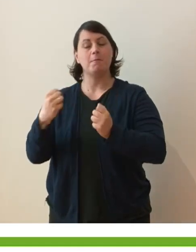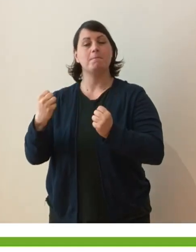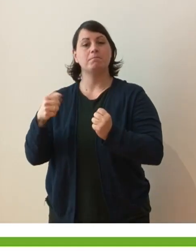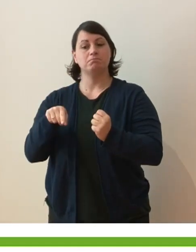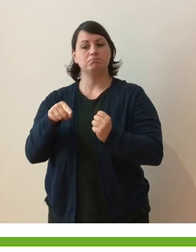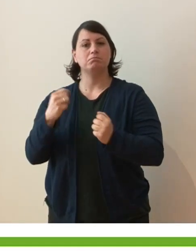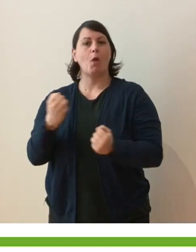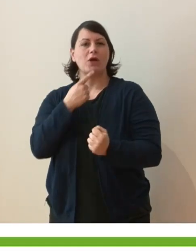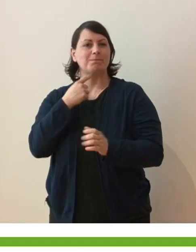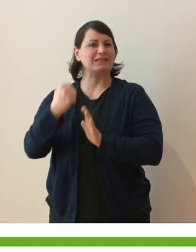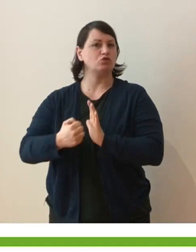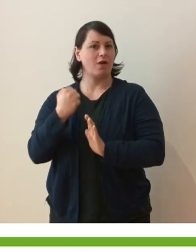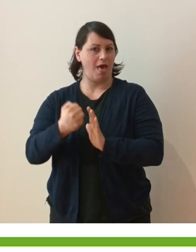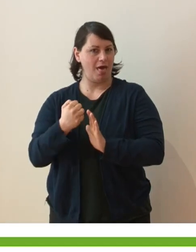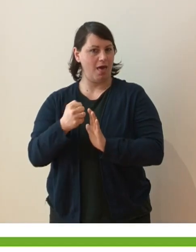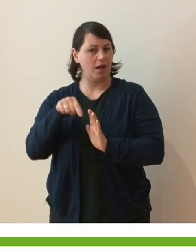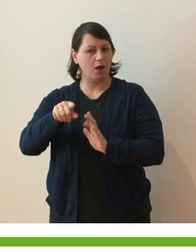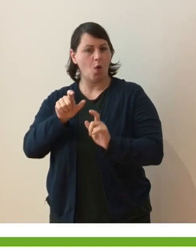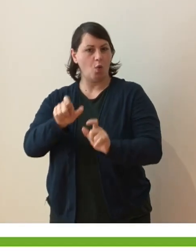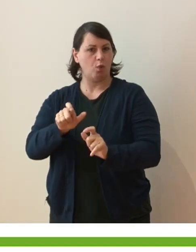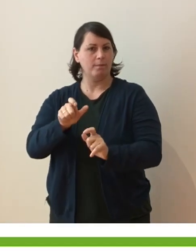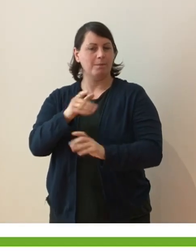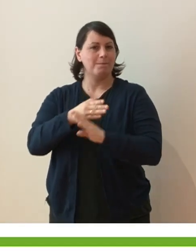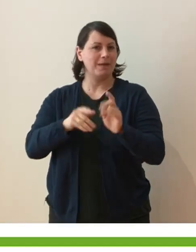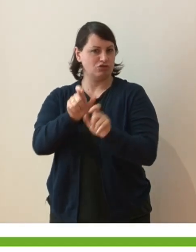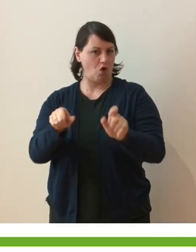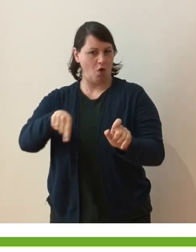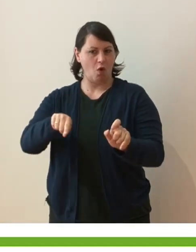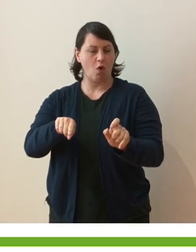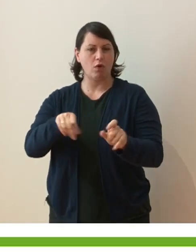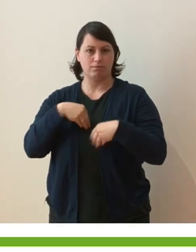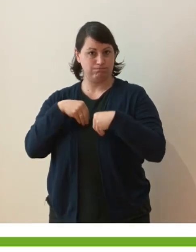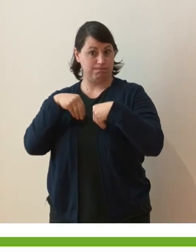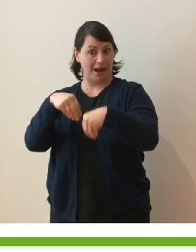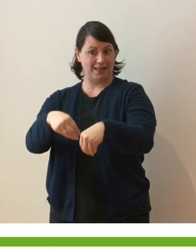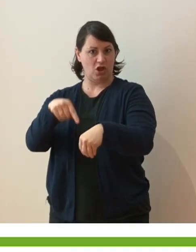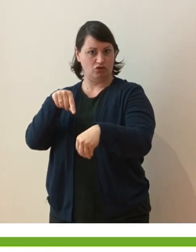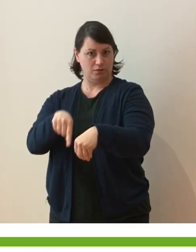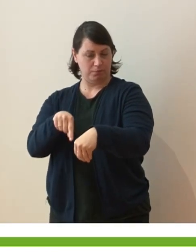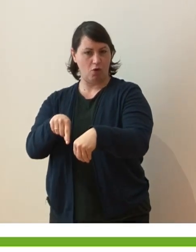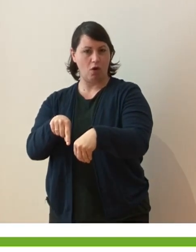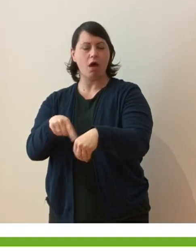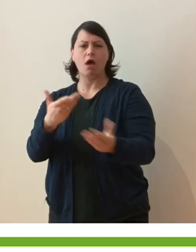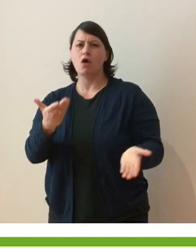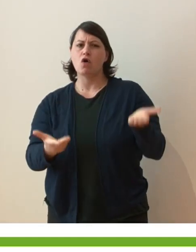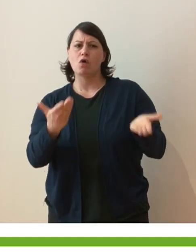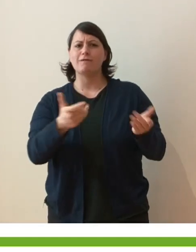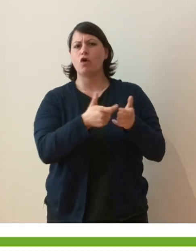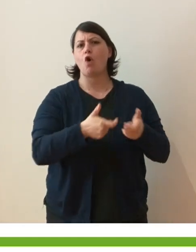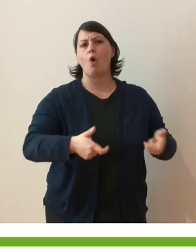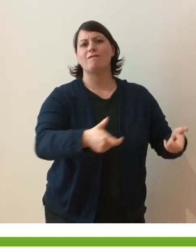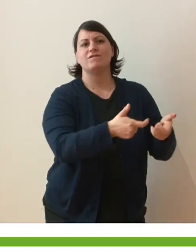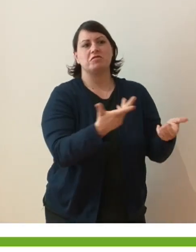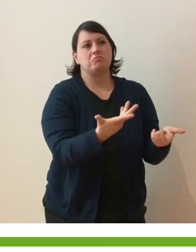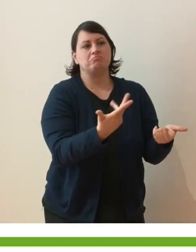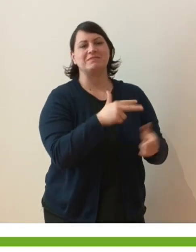dalla pastorale che si occupa delle persone con disabilità piuttosto che partecipare a un